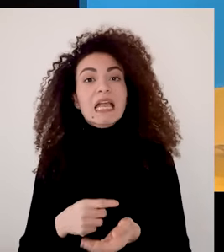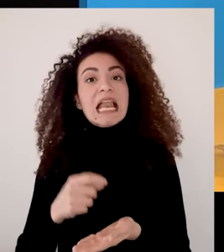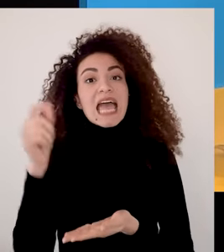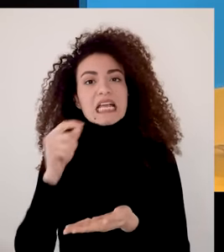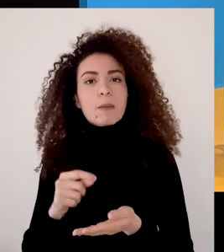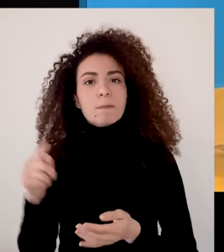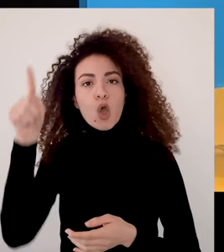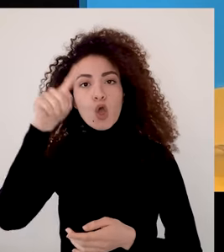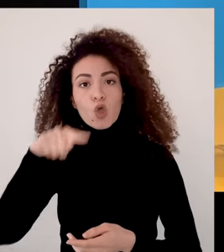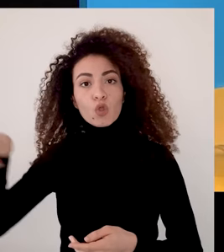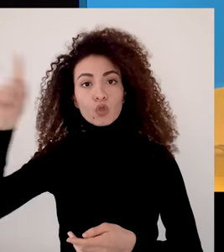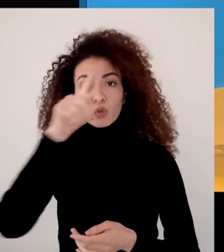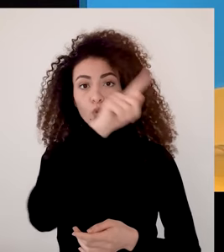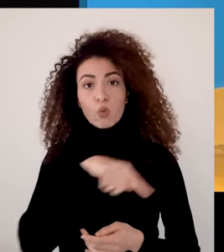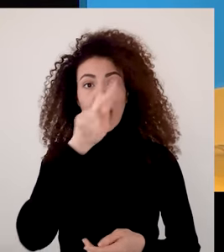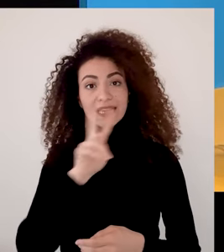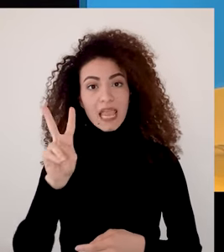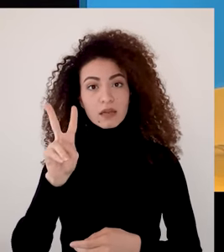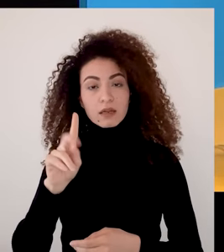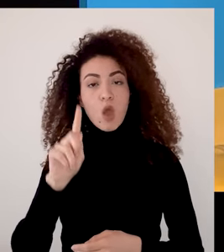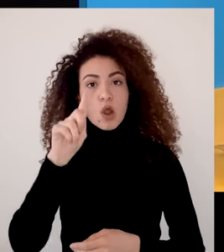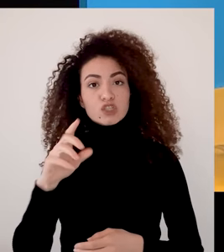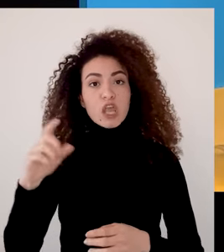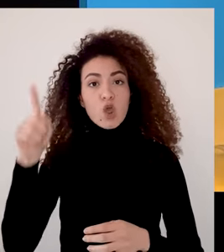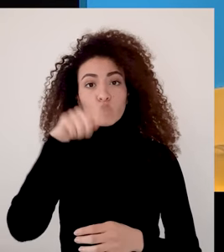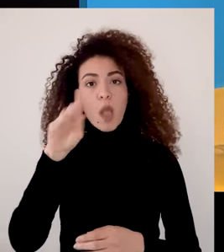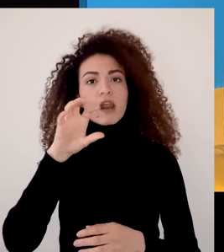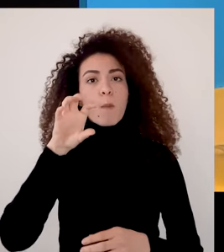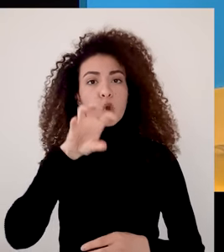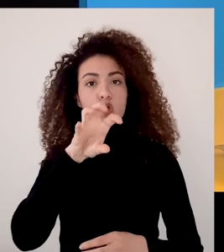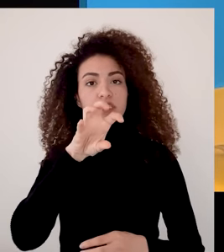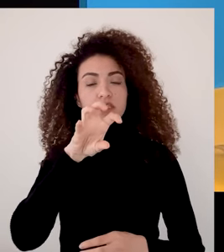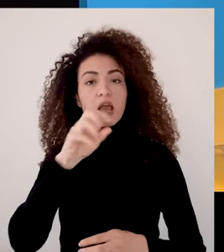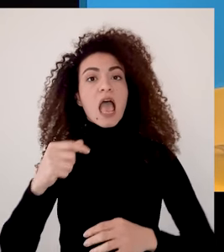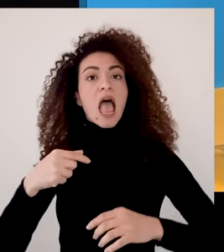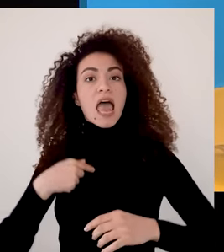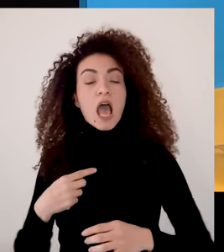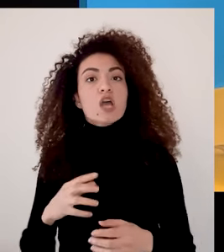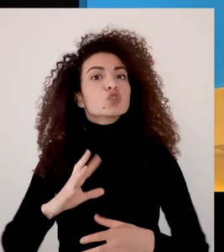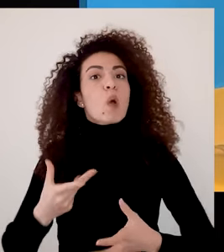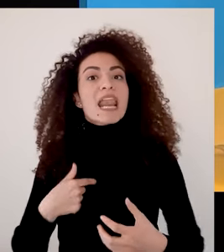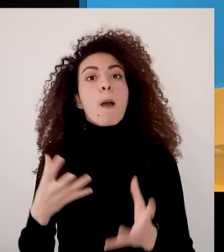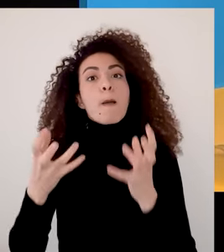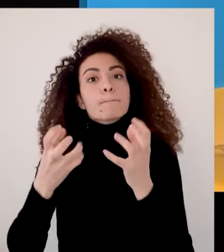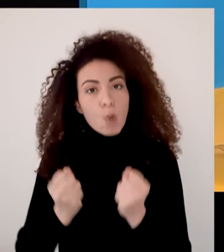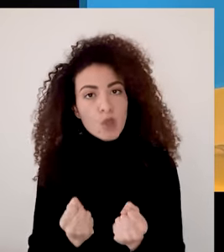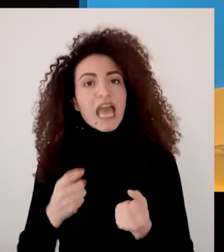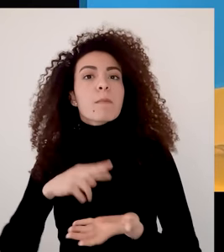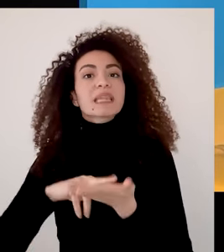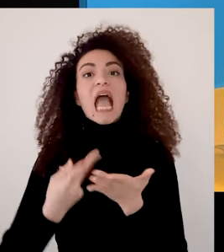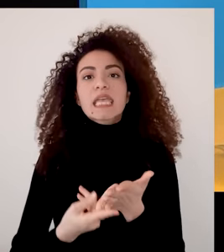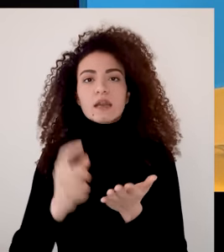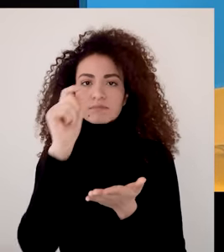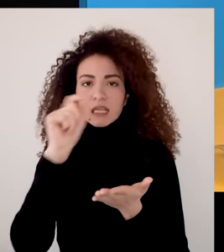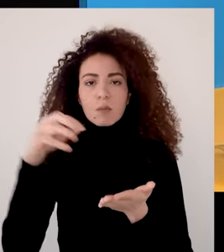الرسم مؤلف من دائرتين الدائرة الأولى بالوسط بيكتب فيها لأمور الممكن التحكم فيها والدائرة